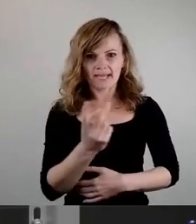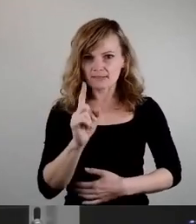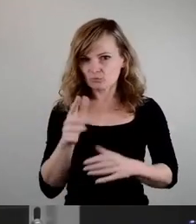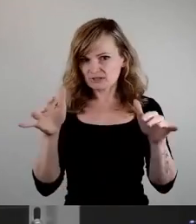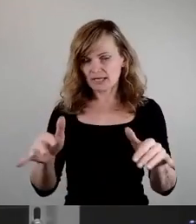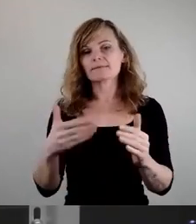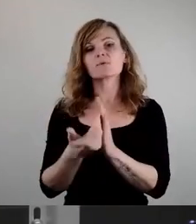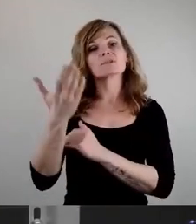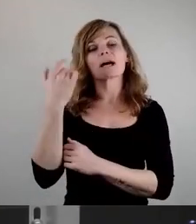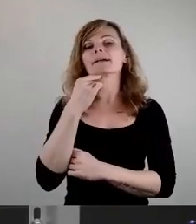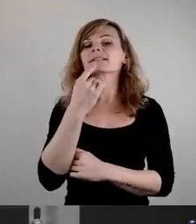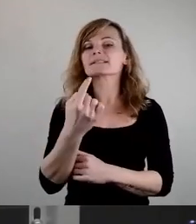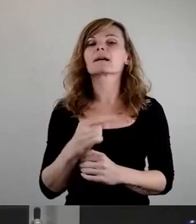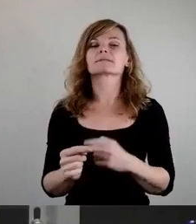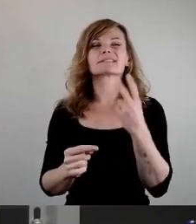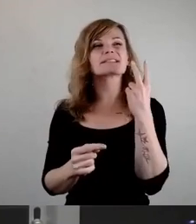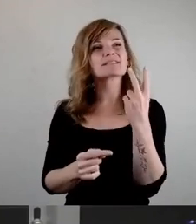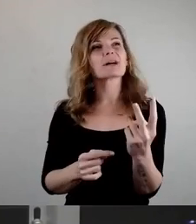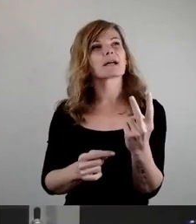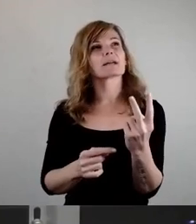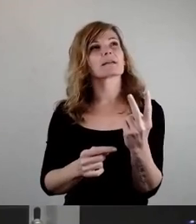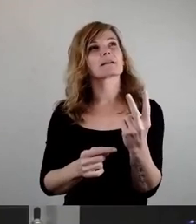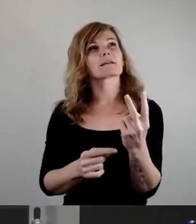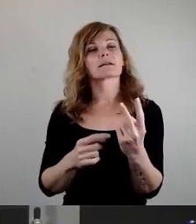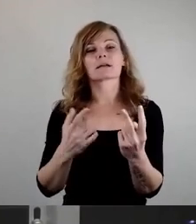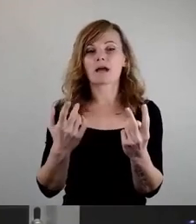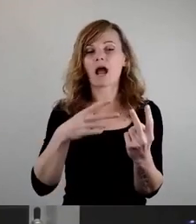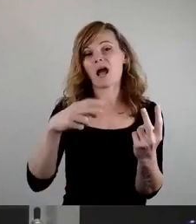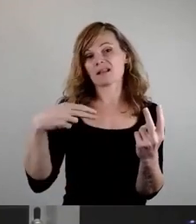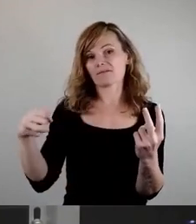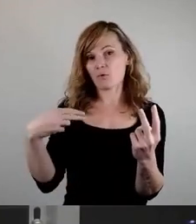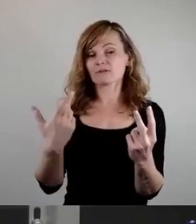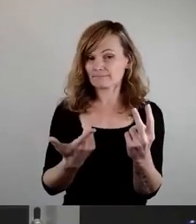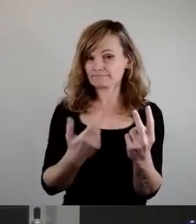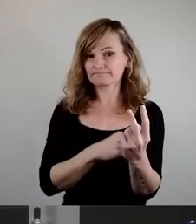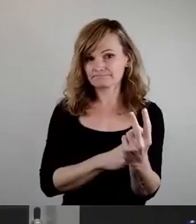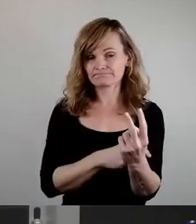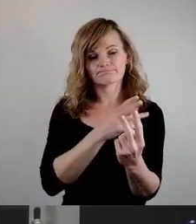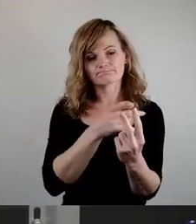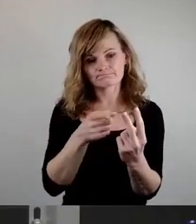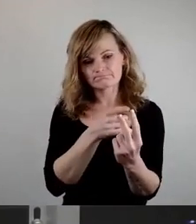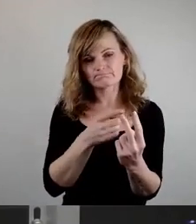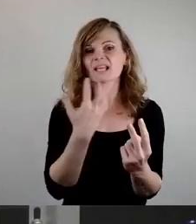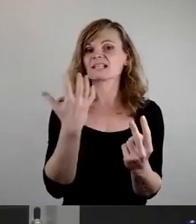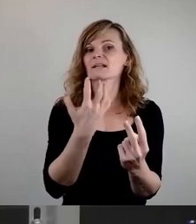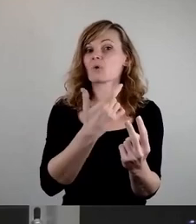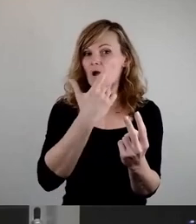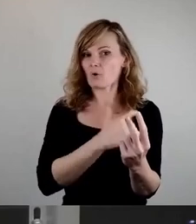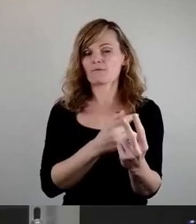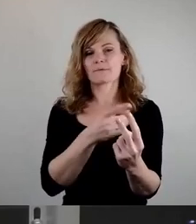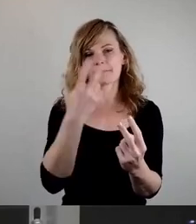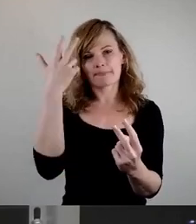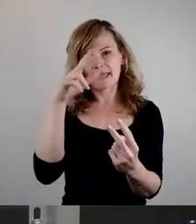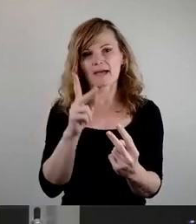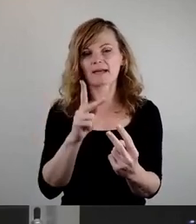habe, da gab es zwei Reaktionen von Stadträten, die waren ein bisschen sauer auf mich. Das war einmal der Herr Kießling,